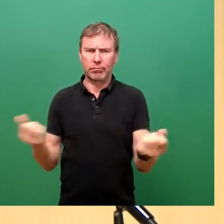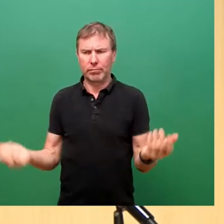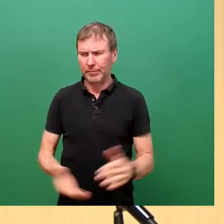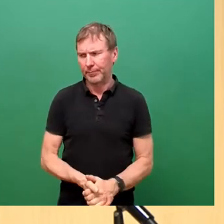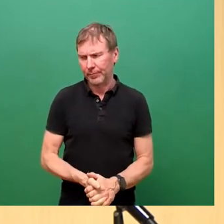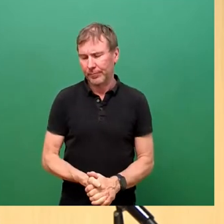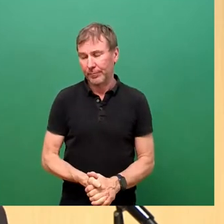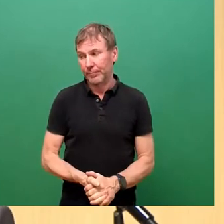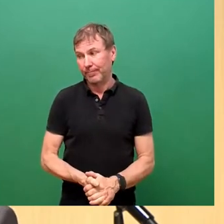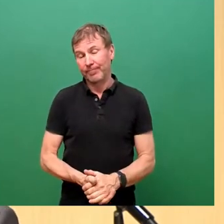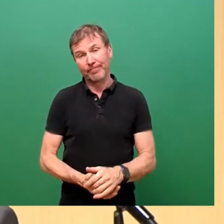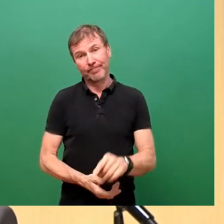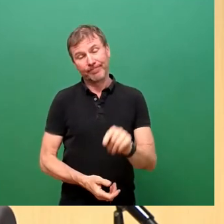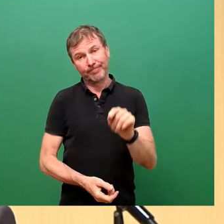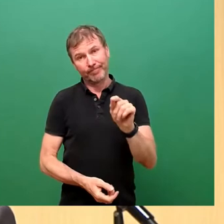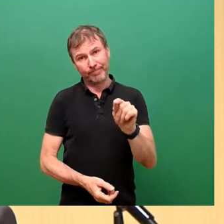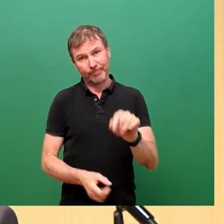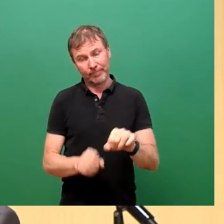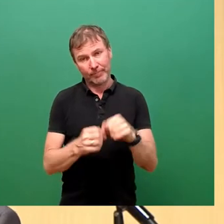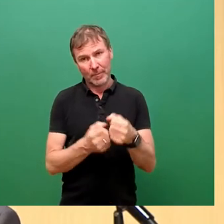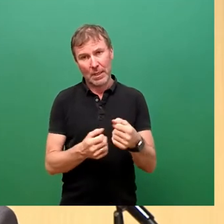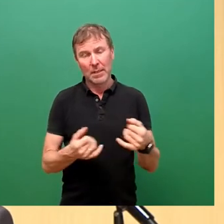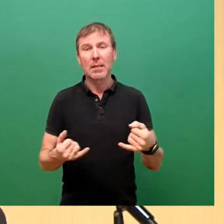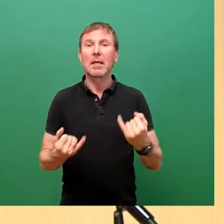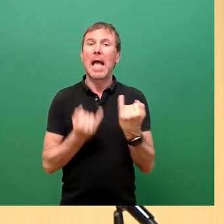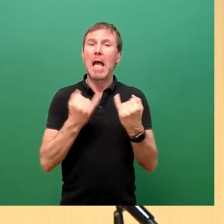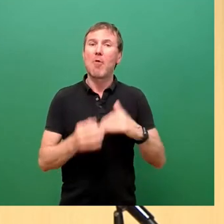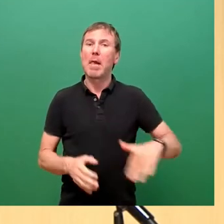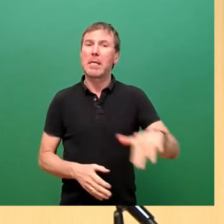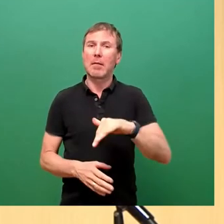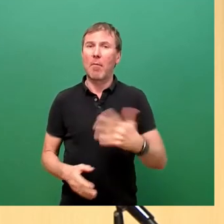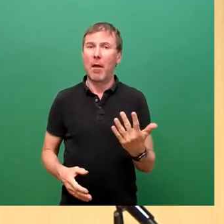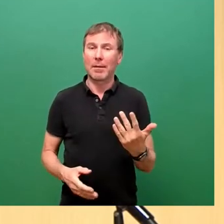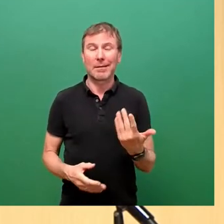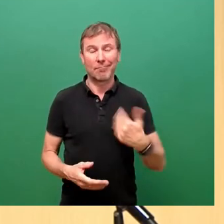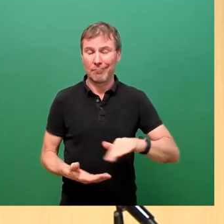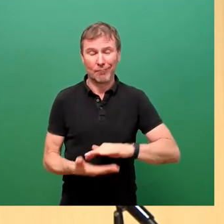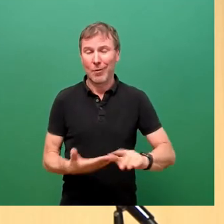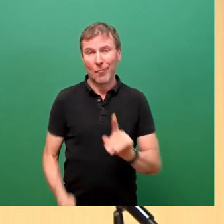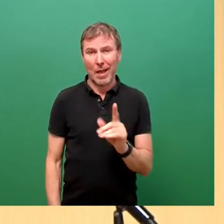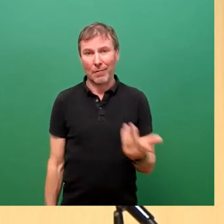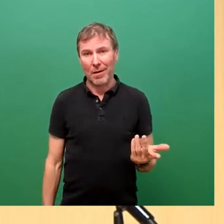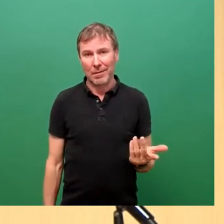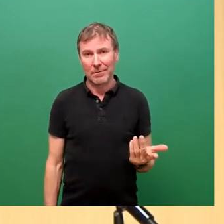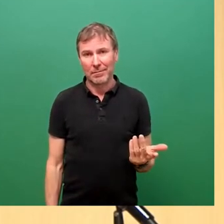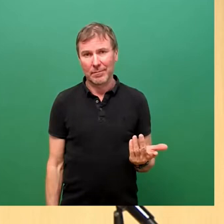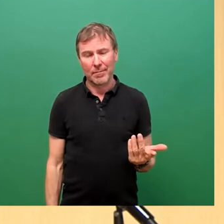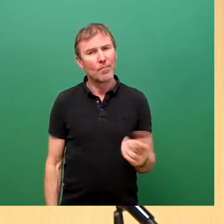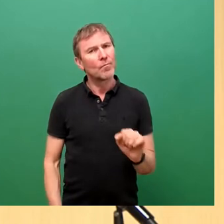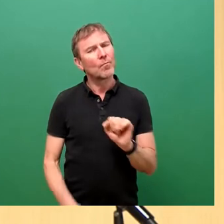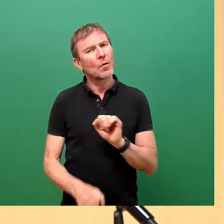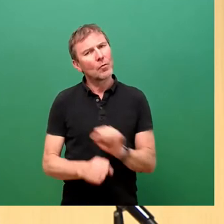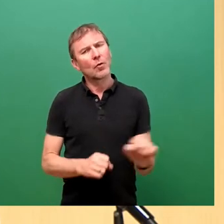Angesichts der Lage am Immobilienmarkt keine ganz leichte Aufgabe. Dennoch wurden